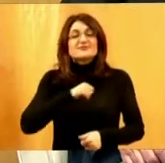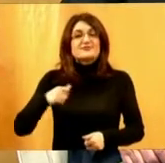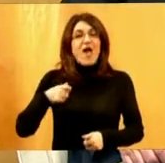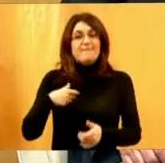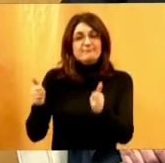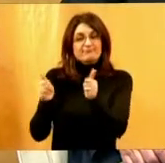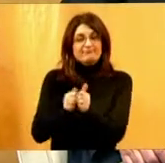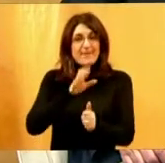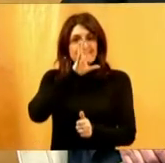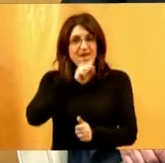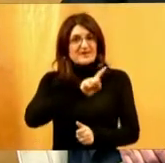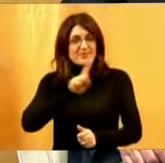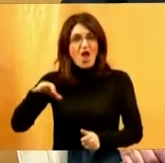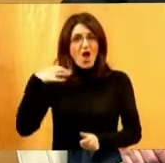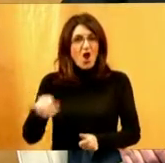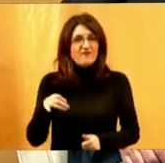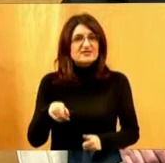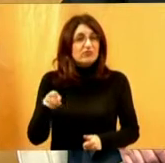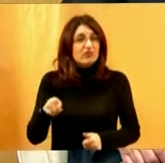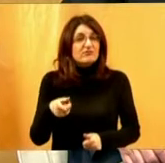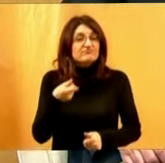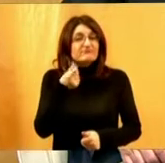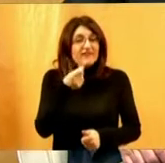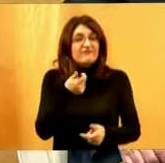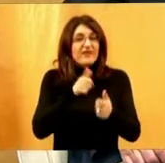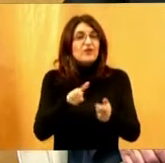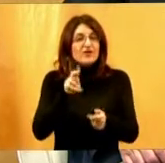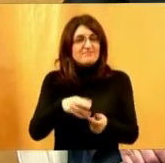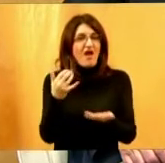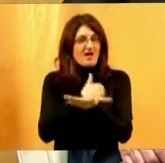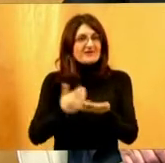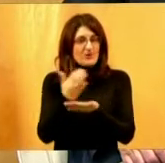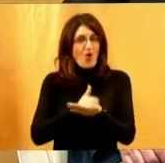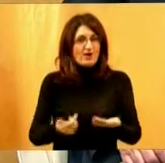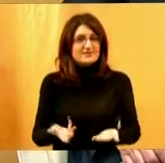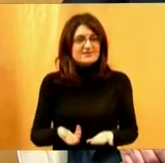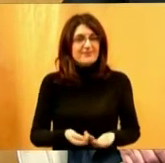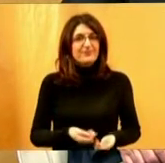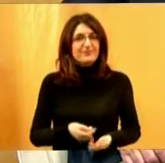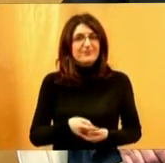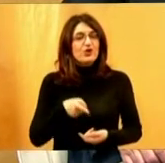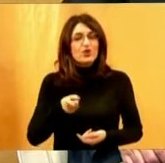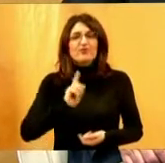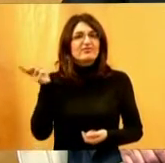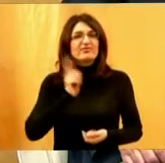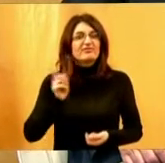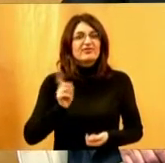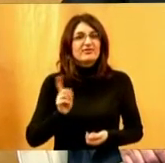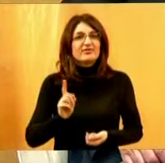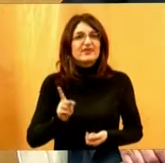onda će se sigurno svi složiti sa mnom da to zaista nisu